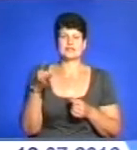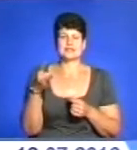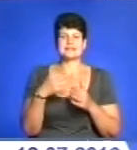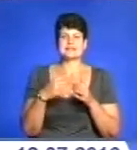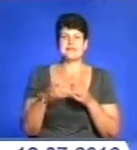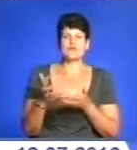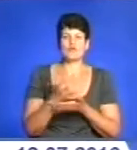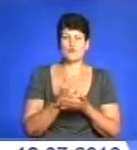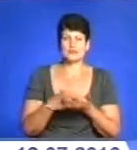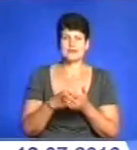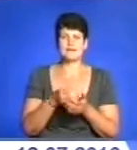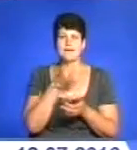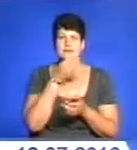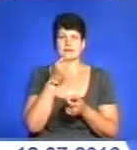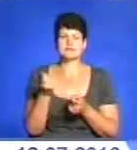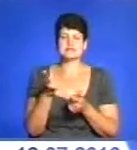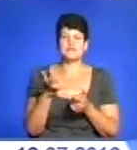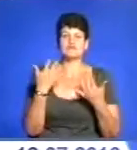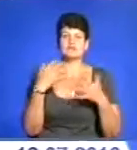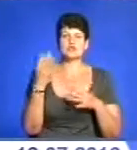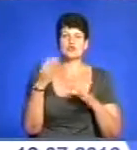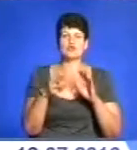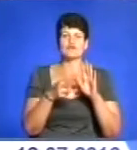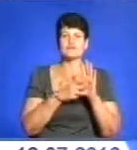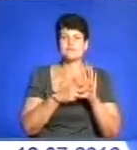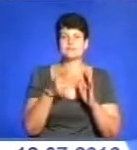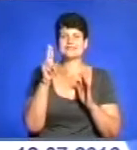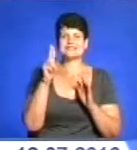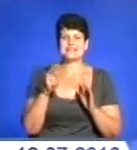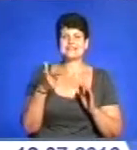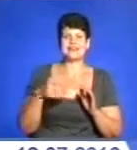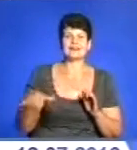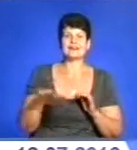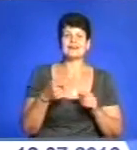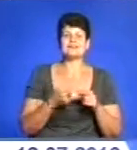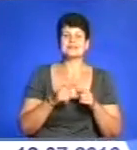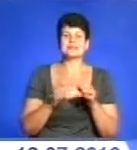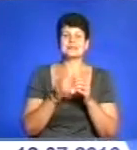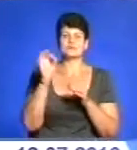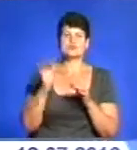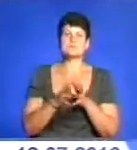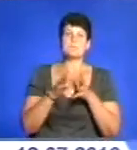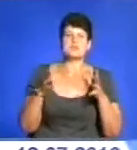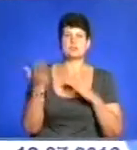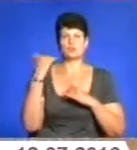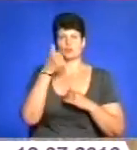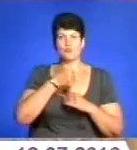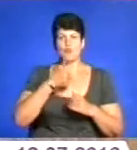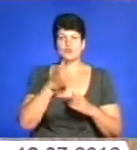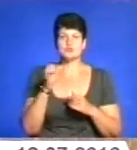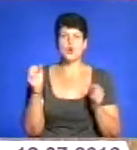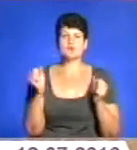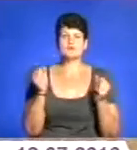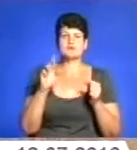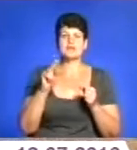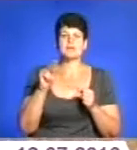урожайність ранніх зернових по області майже 48 центнерів з гектара. Це на 10% більше, ніж минулоріч. Озими і ячмінь